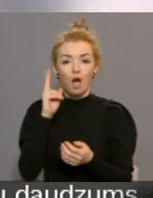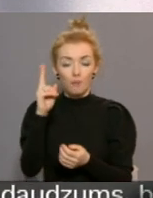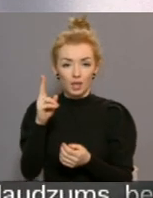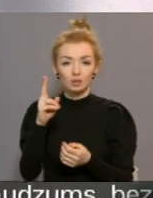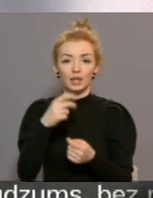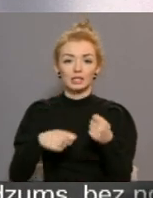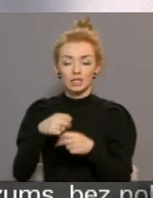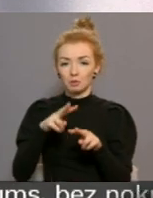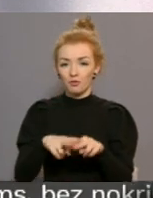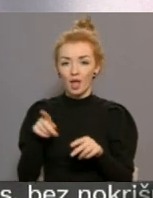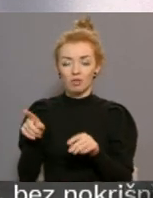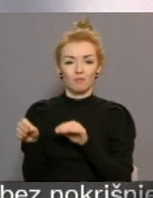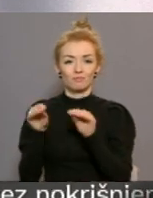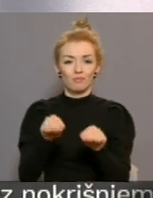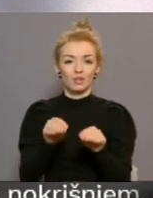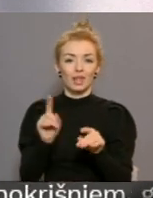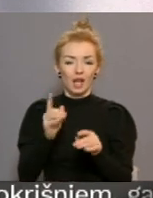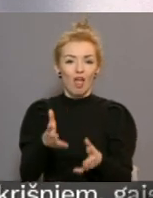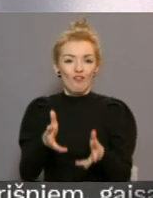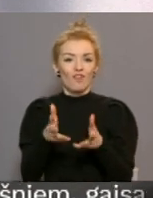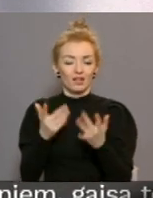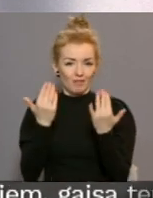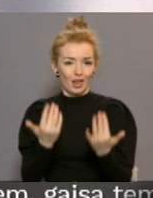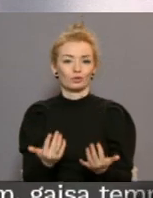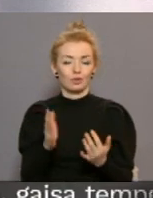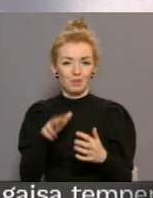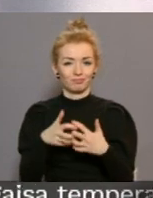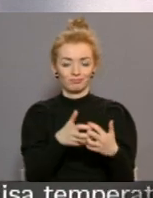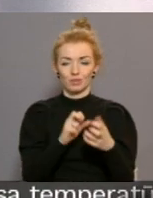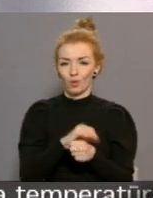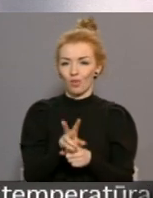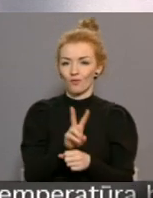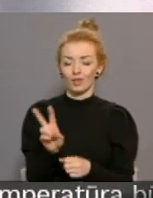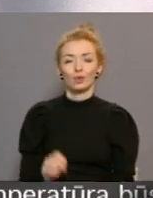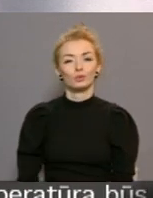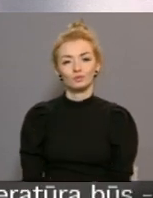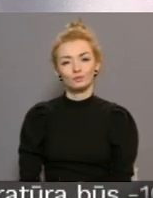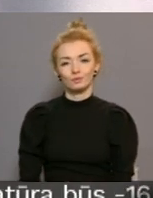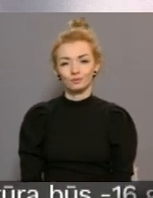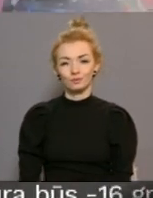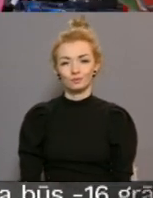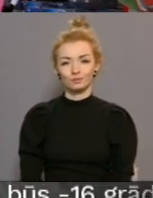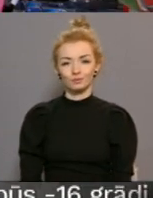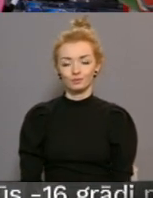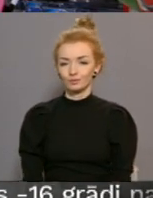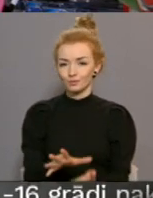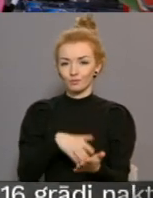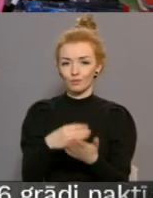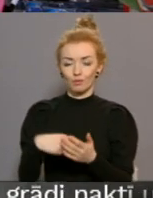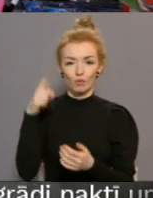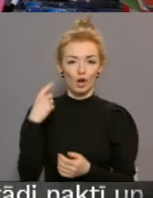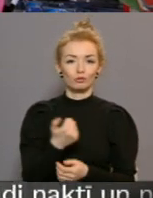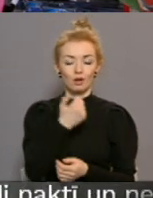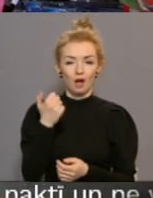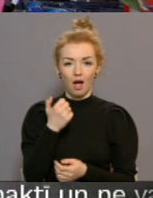vietās ieviesto ierobežojumu efektivitāti cīņā pret Covid-19, turpina Madara līcīte. Košpēr nagadu